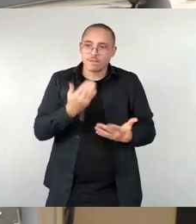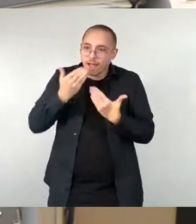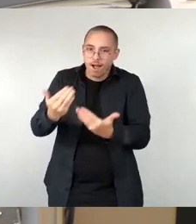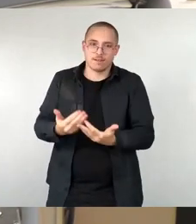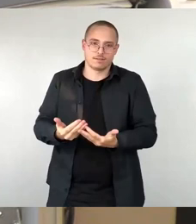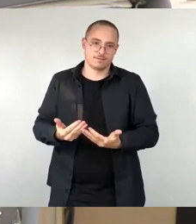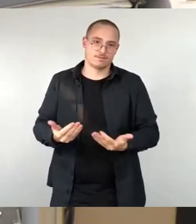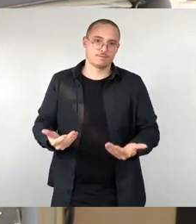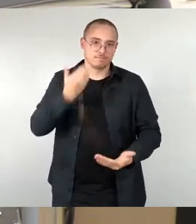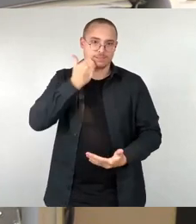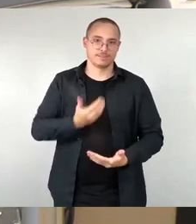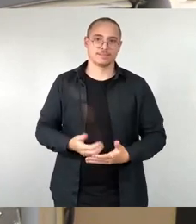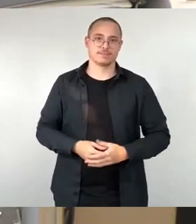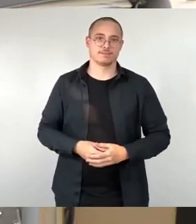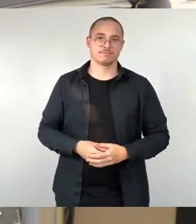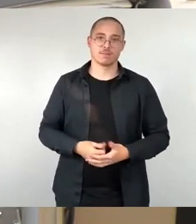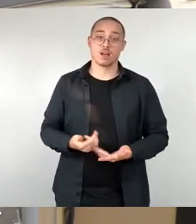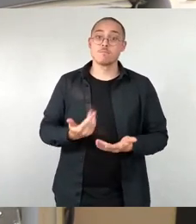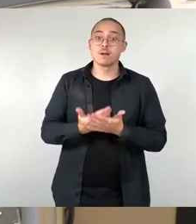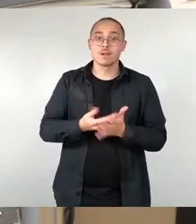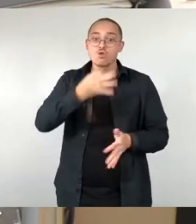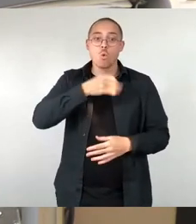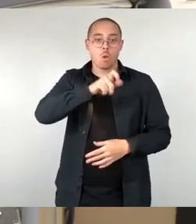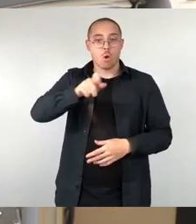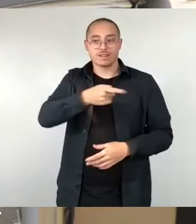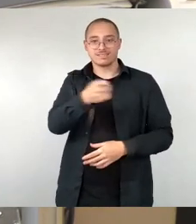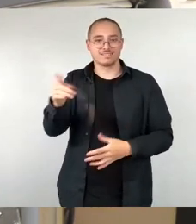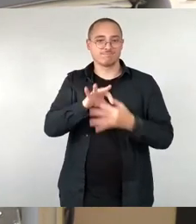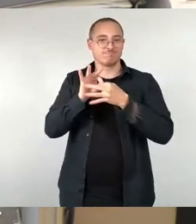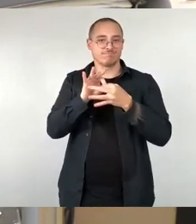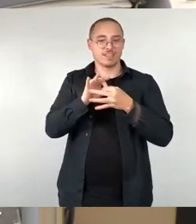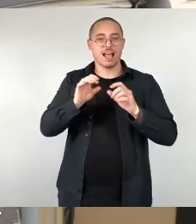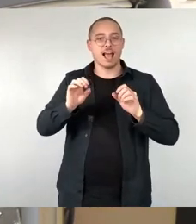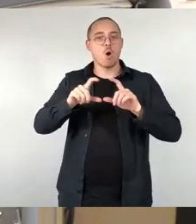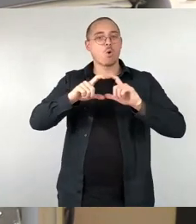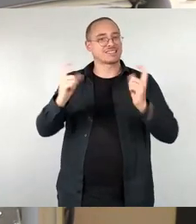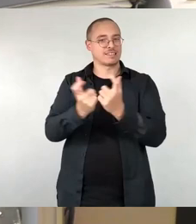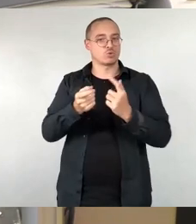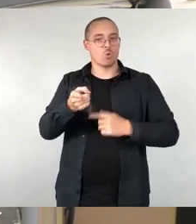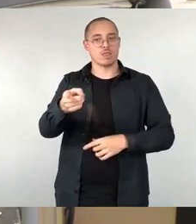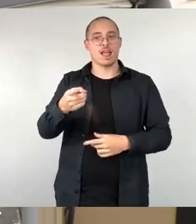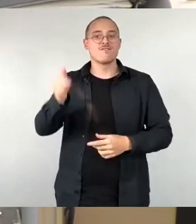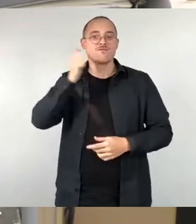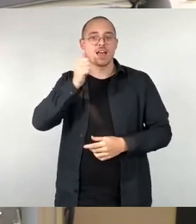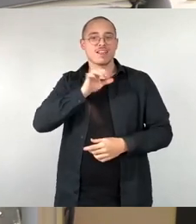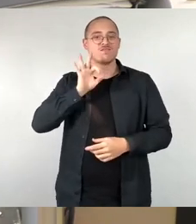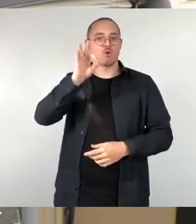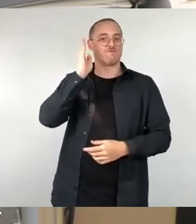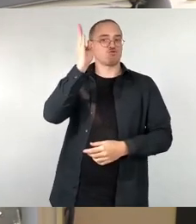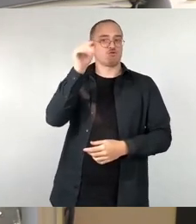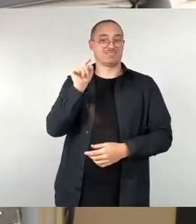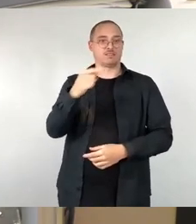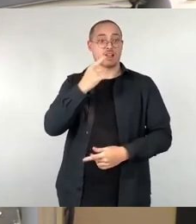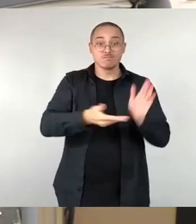die jungen Menschen von Fridays for Future waren, die auf die Missstände in der bisherigen Klimapolitik hingewiesen haben. Ihr